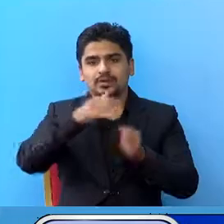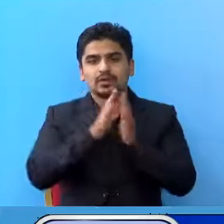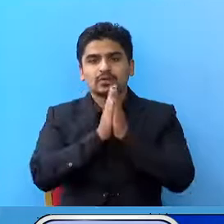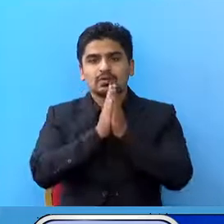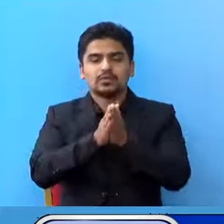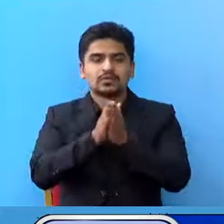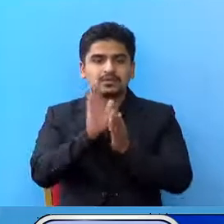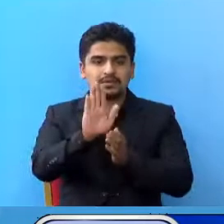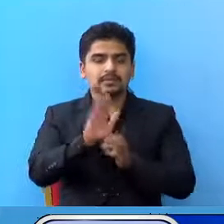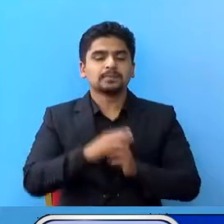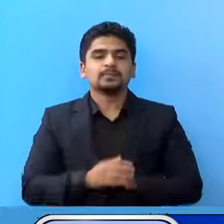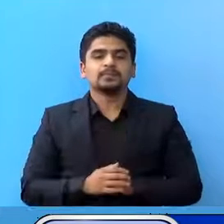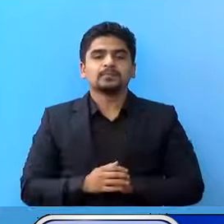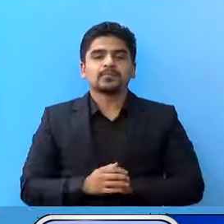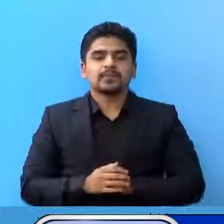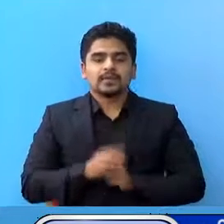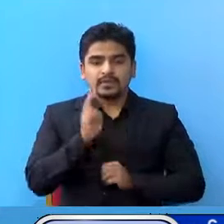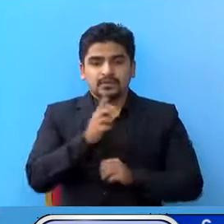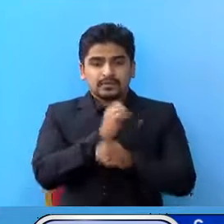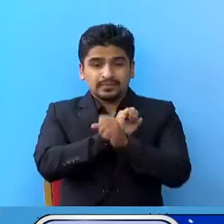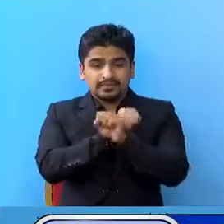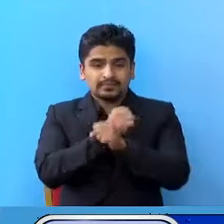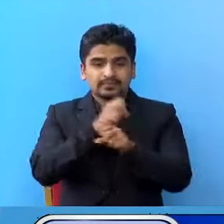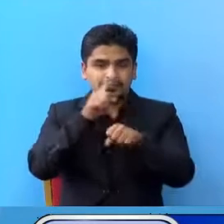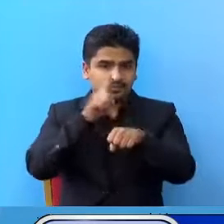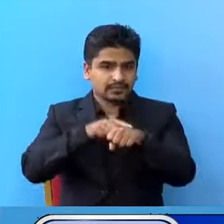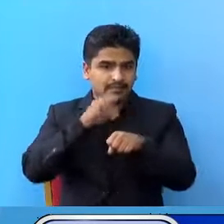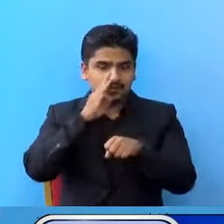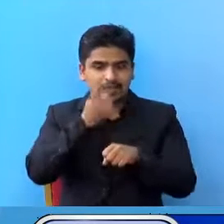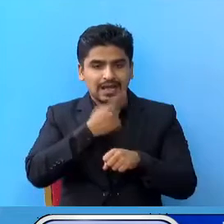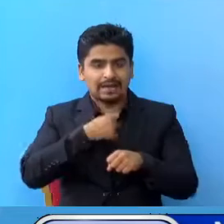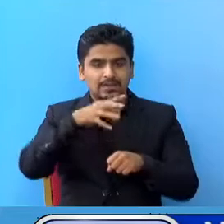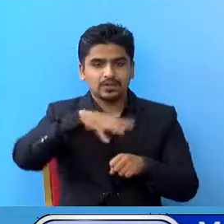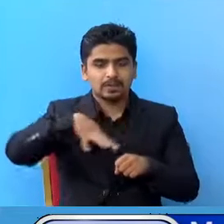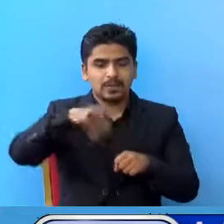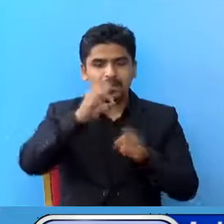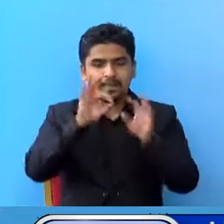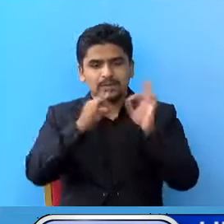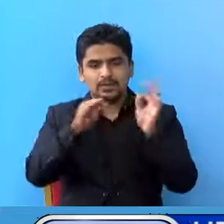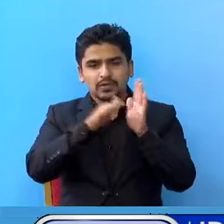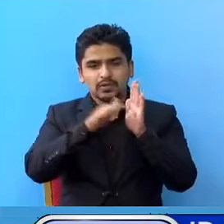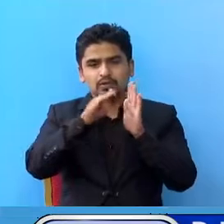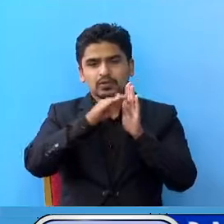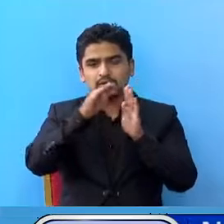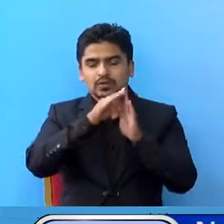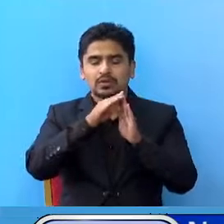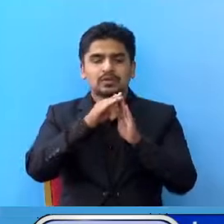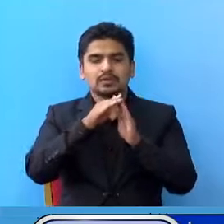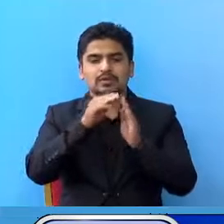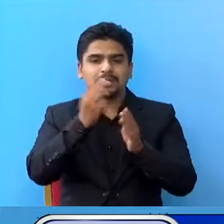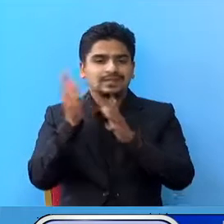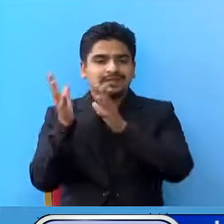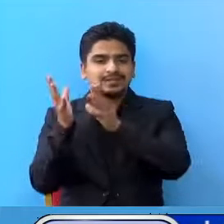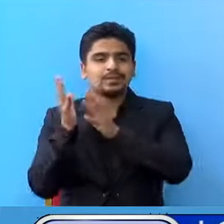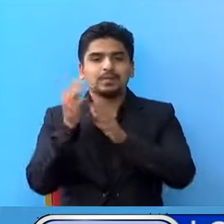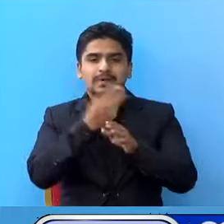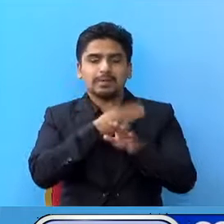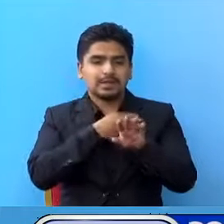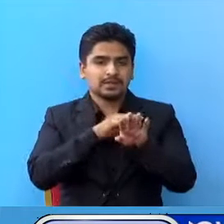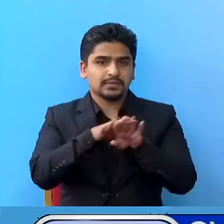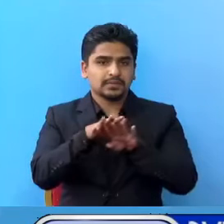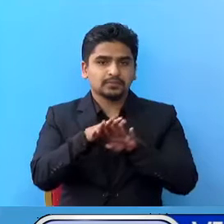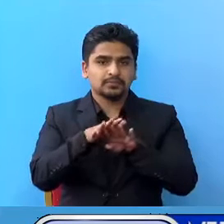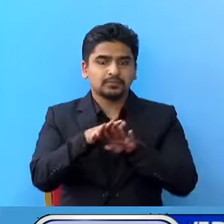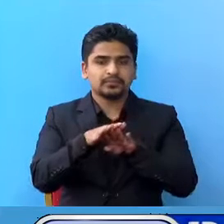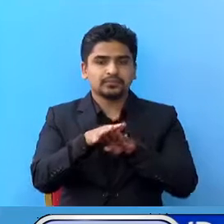अनुरोच्छ एस्तो विपात को घडिमा हामी सबई विविन्न तहर तपका का जिम्मेवार बेक्ति हरू